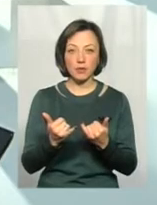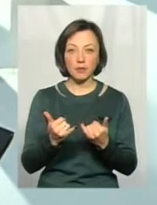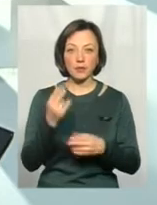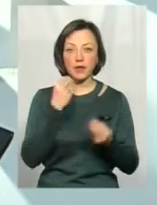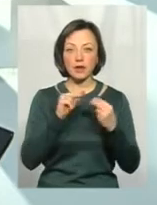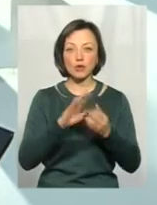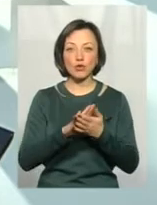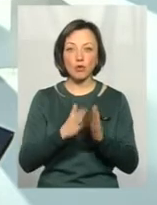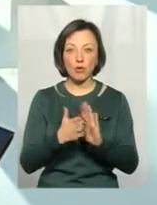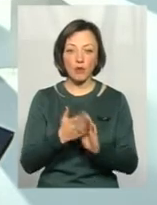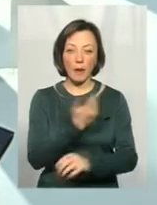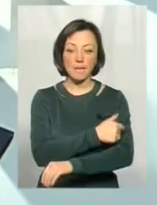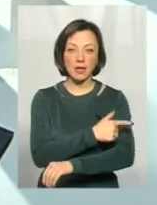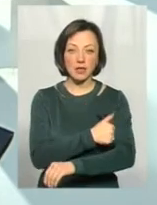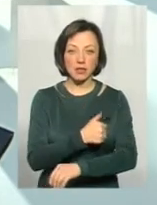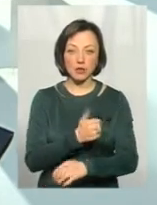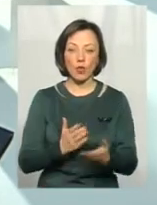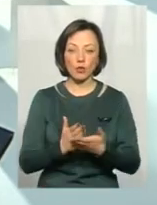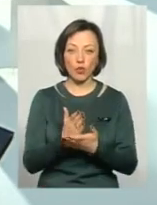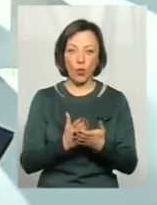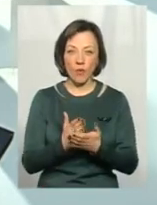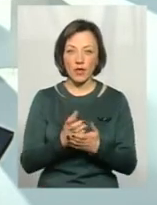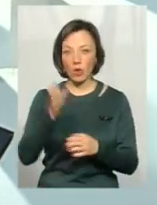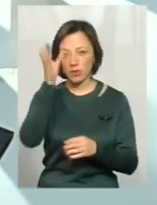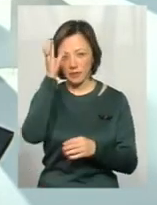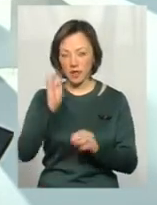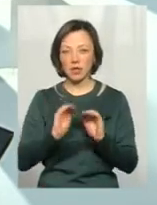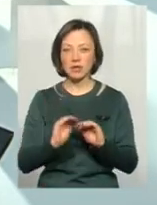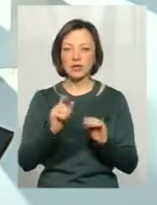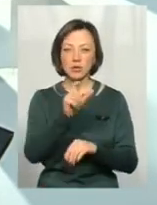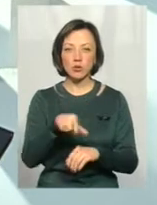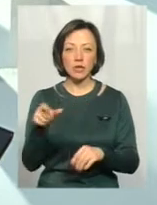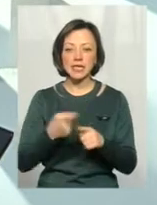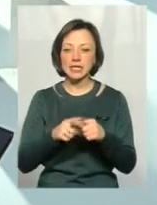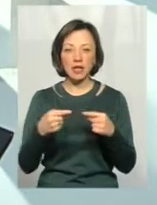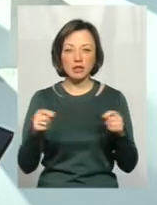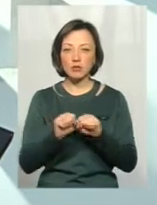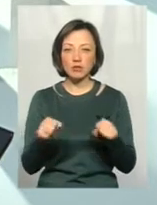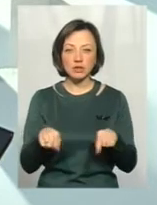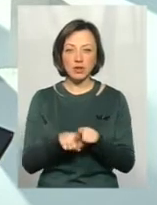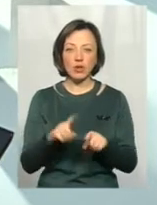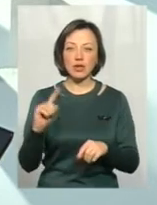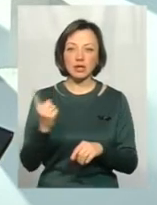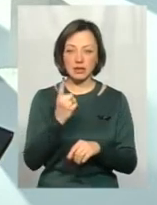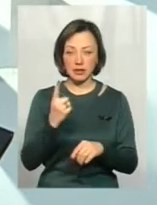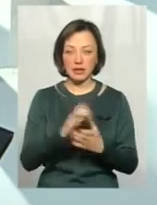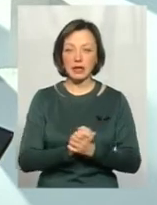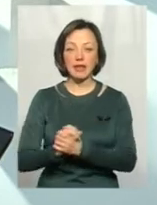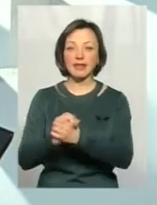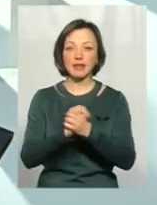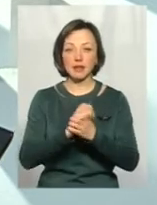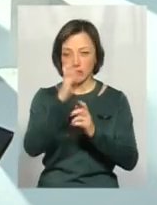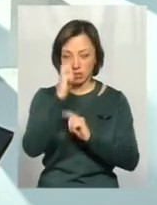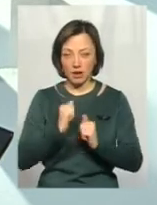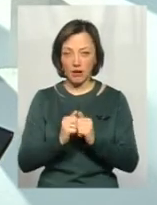кращі умови для медичного обслуговування і для освіти людей. Ці речі не можна так робити. У нас єдина держава, єдина Україна.